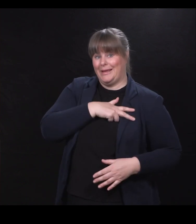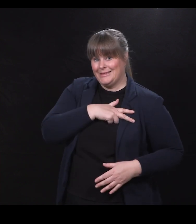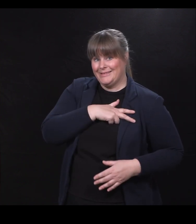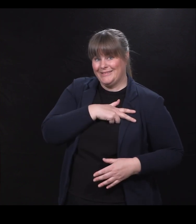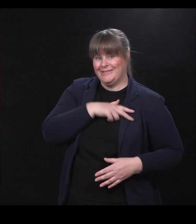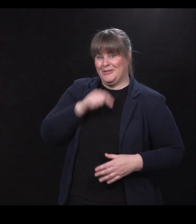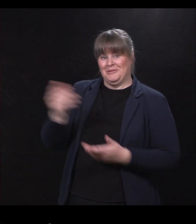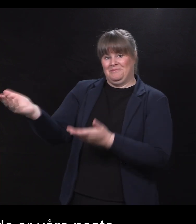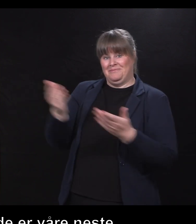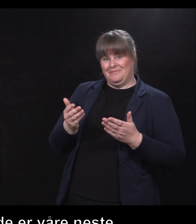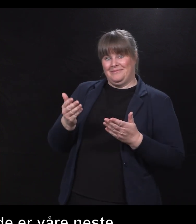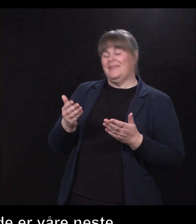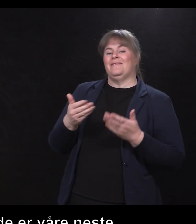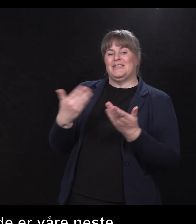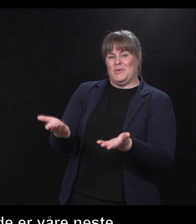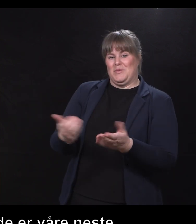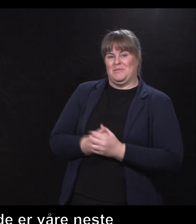innledere. Så vær så god.